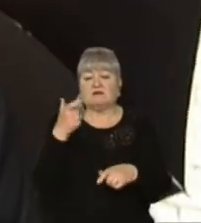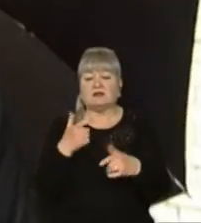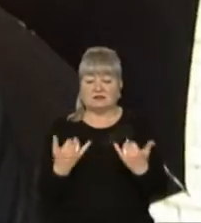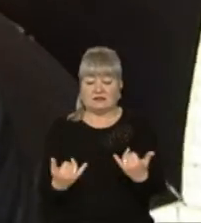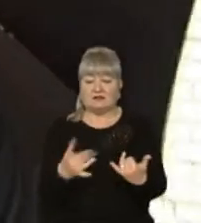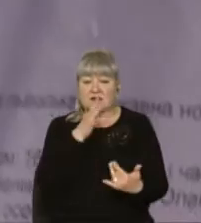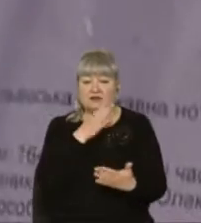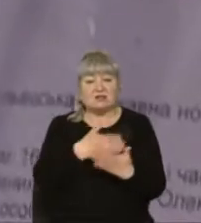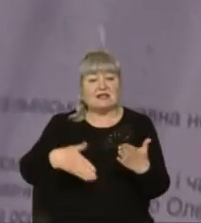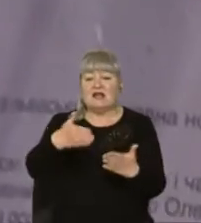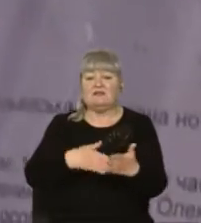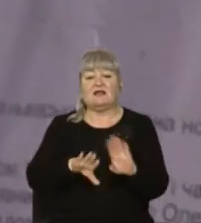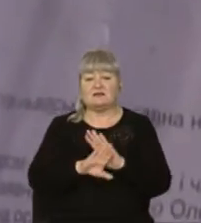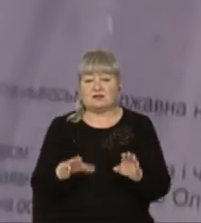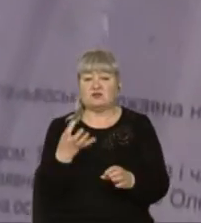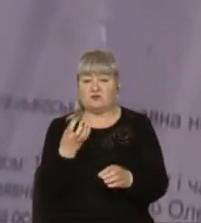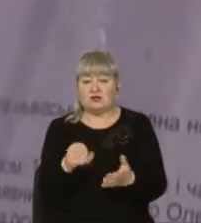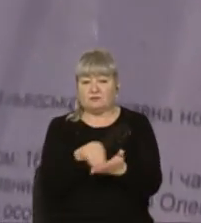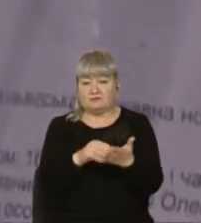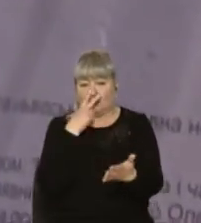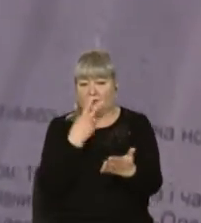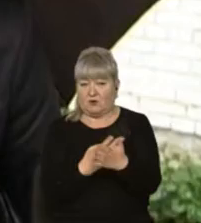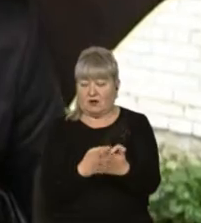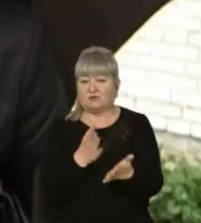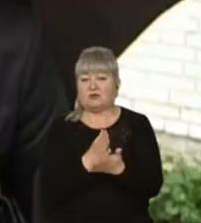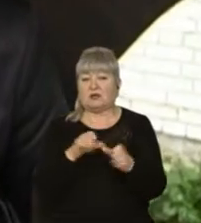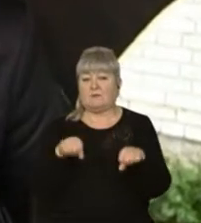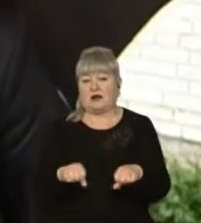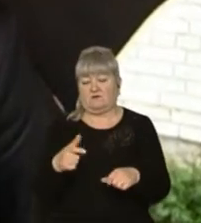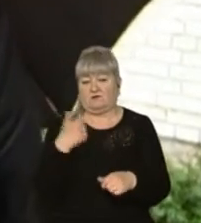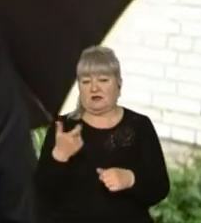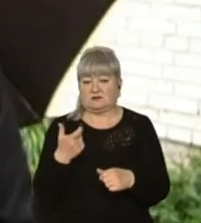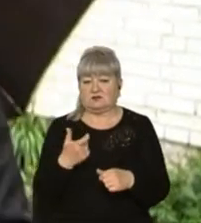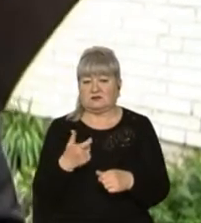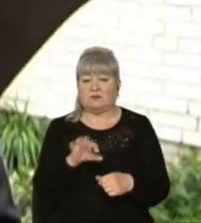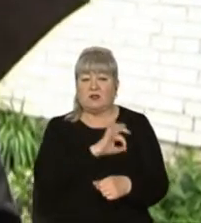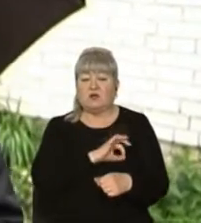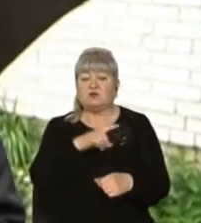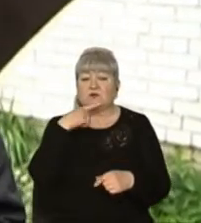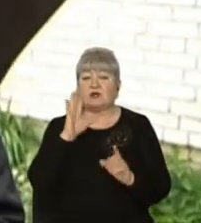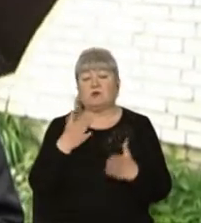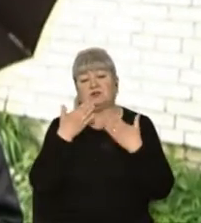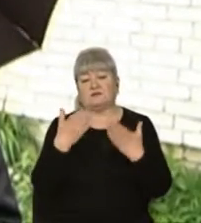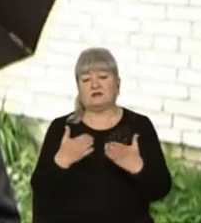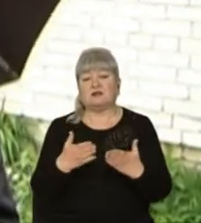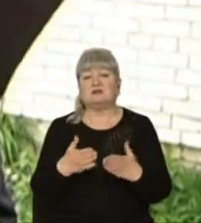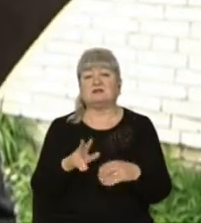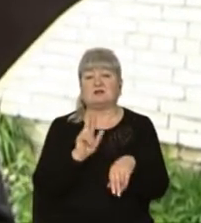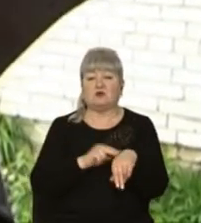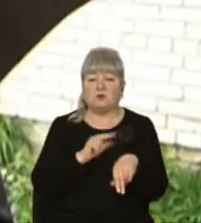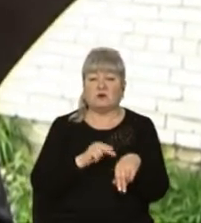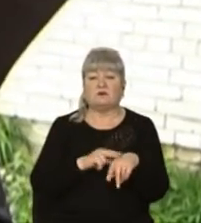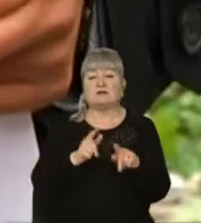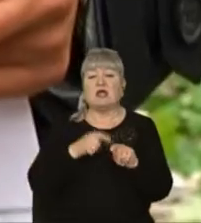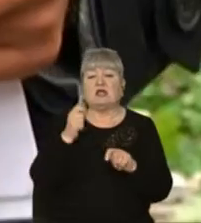час є не скасовано, ще раз показую, відповідно, це право власності, яке є не скасовано». Олексій Дегтяренко каже, будуть звертатися до правоохоронців